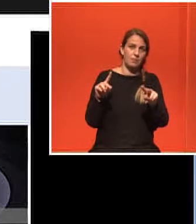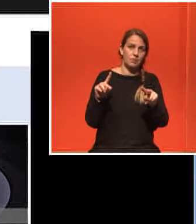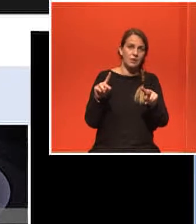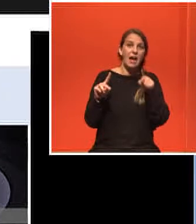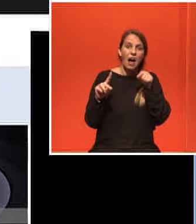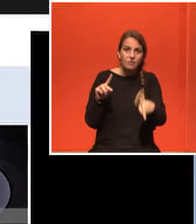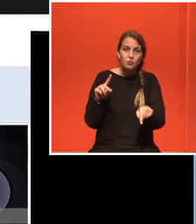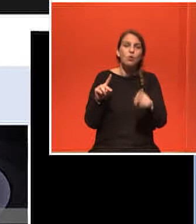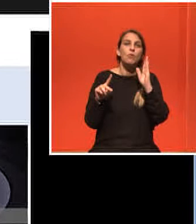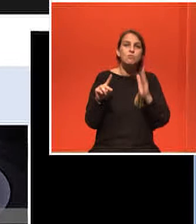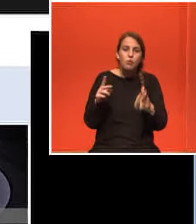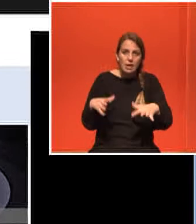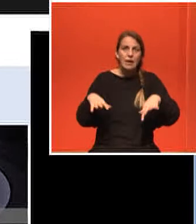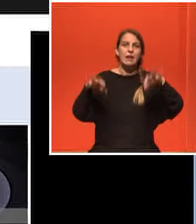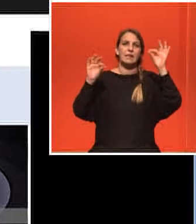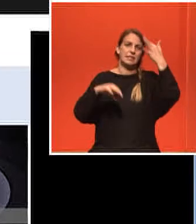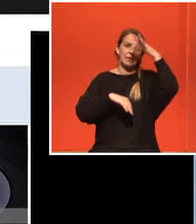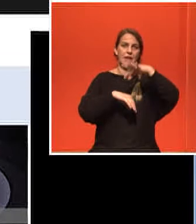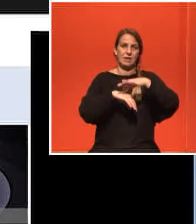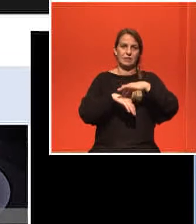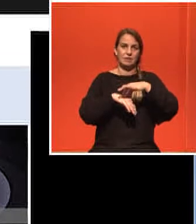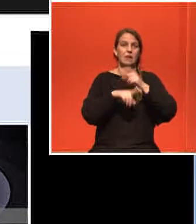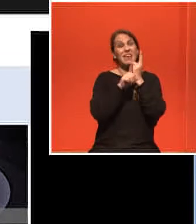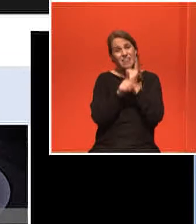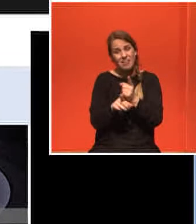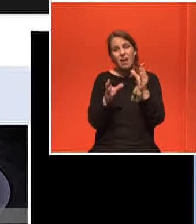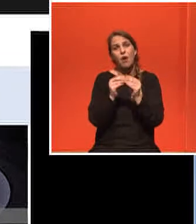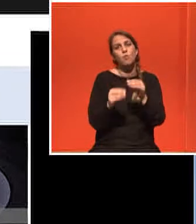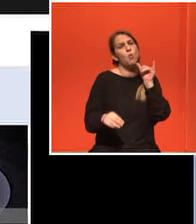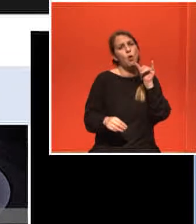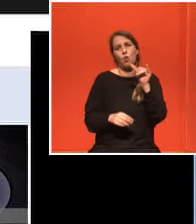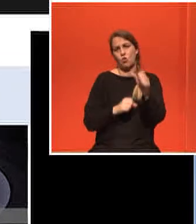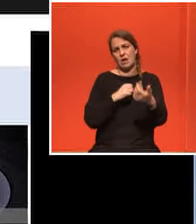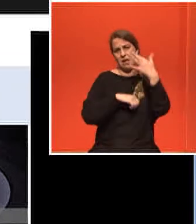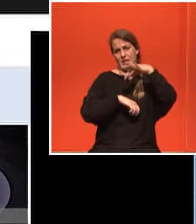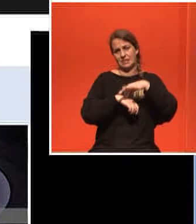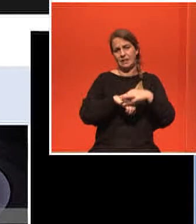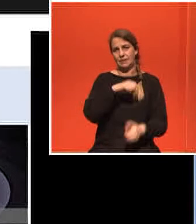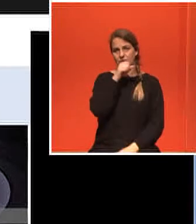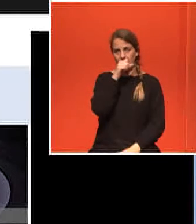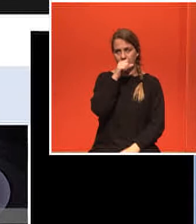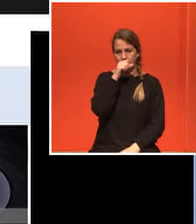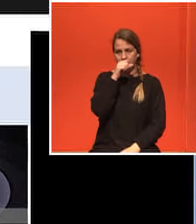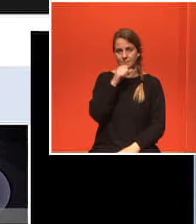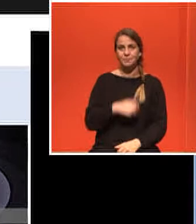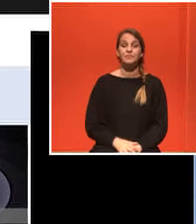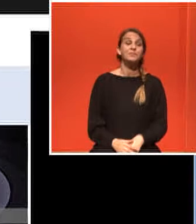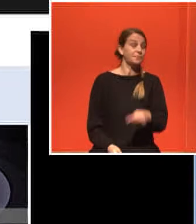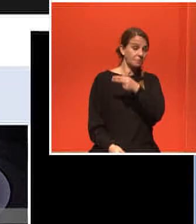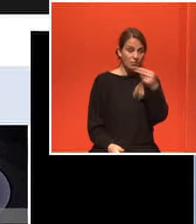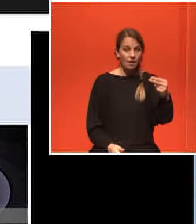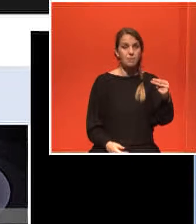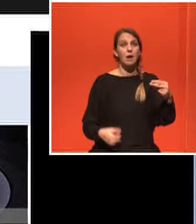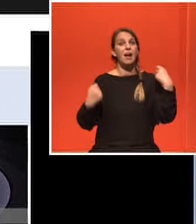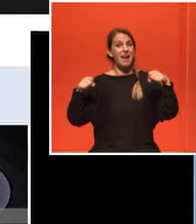αφετηρία διαφόρων νόσων ιδιαίτερα των χρόνιων νοσημάτων όσον αφορά τώρα την άσκηση και